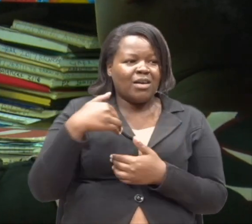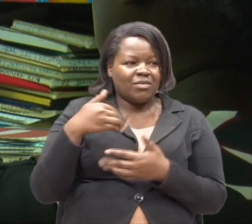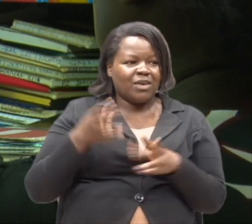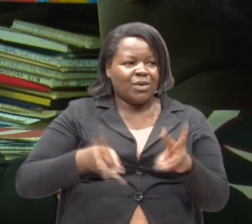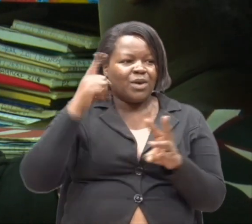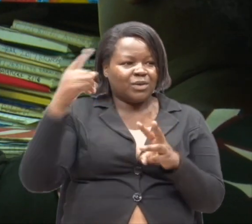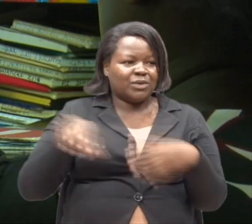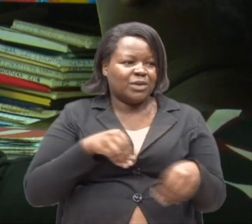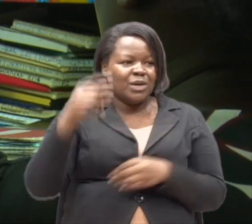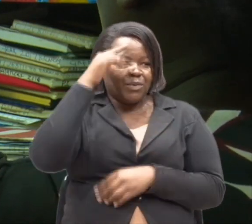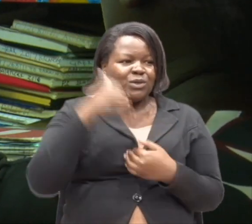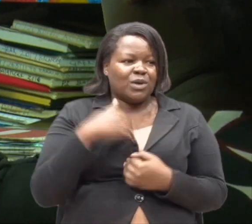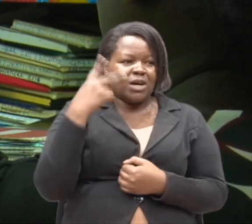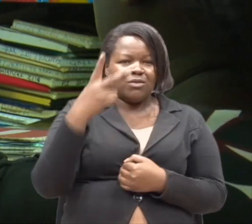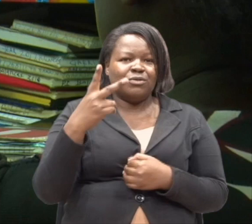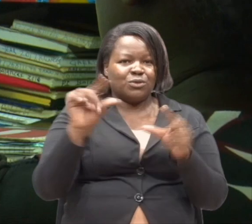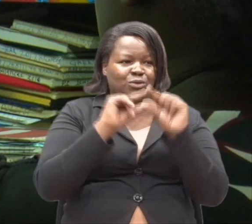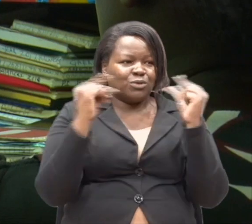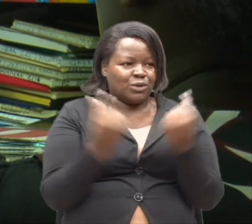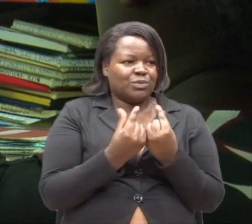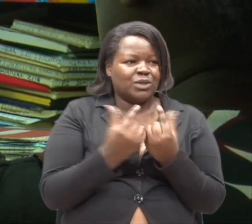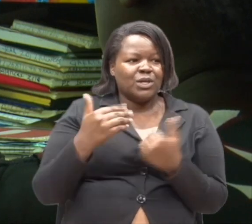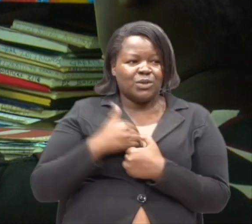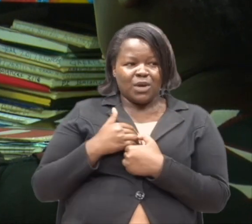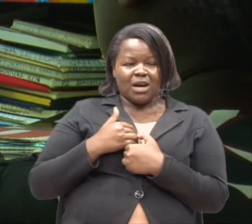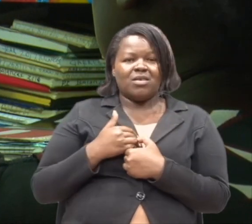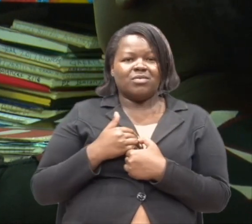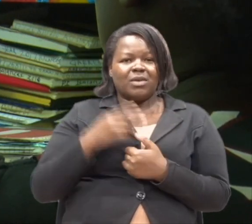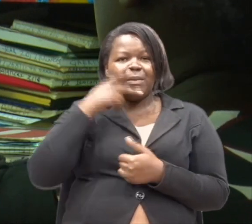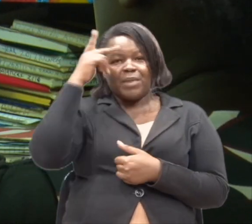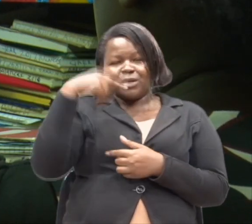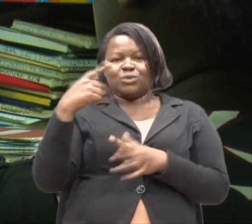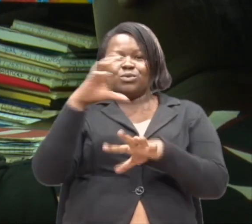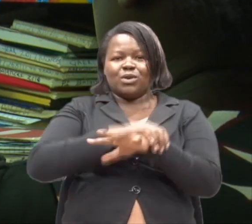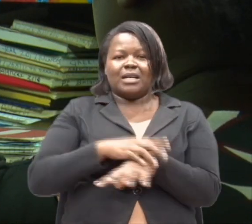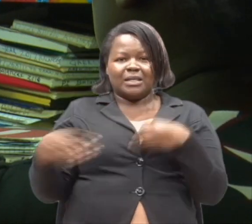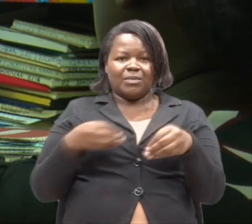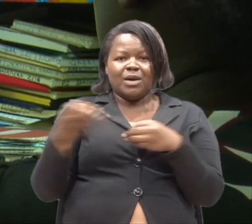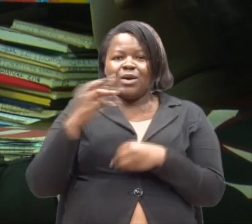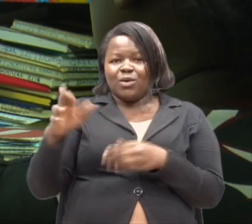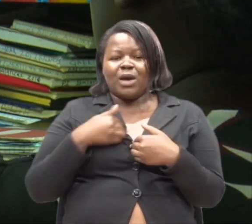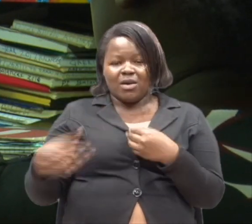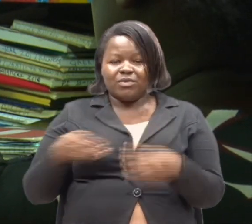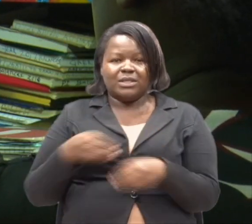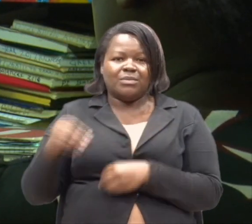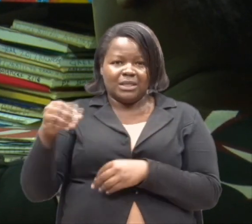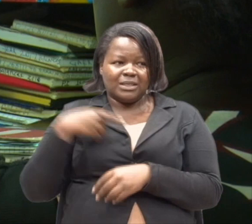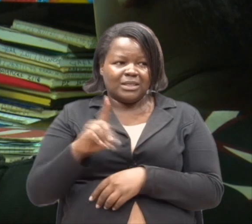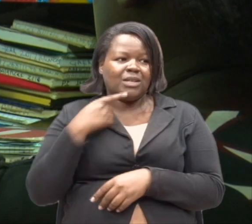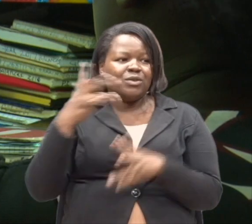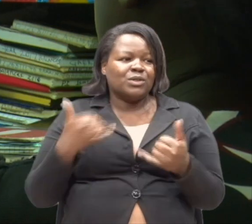ulemavu kwasabu kuna grupu mbili. Kuna wale wazazi ambu wa mipata wale mavu na wale wale mavu wenyewe. Kwa hivyo